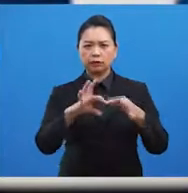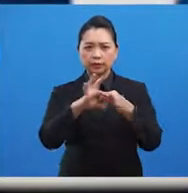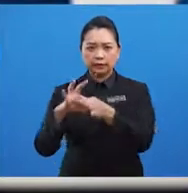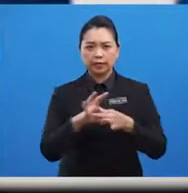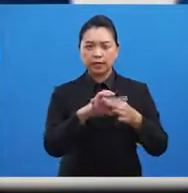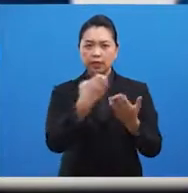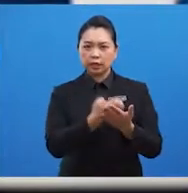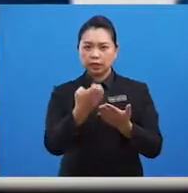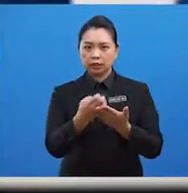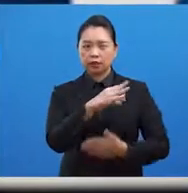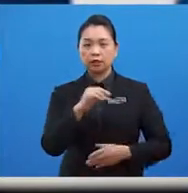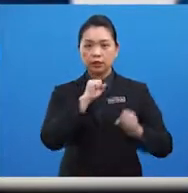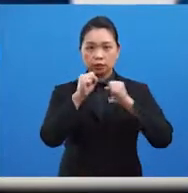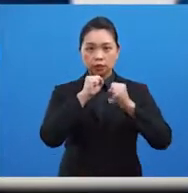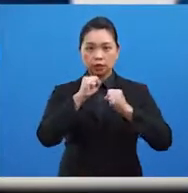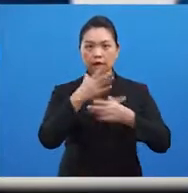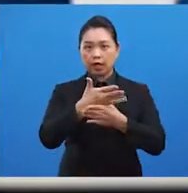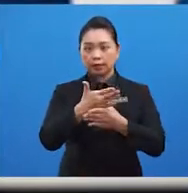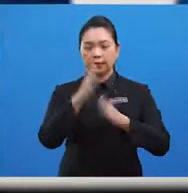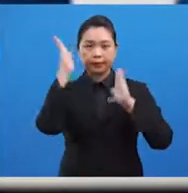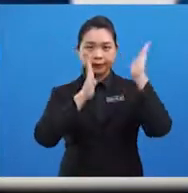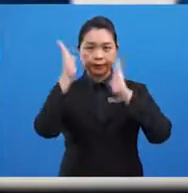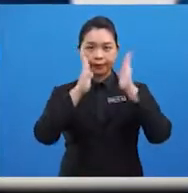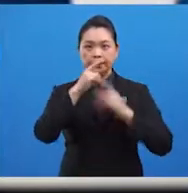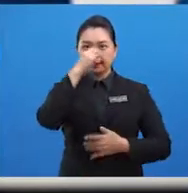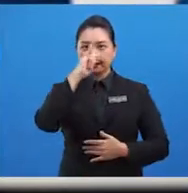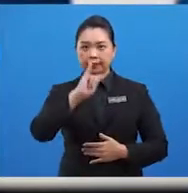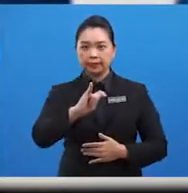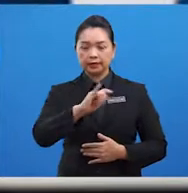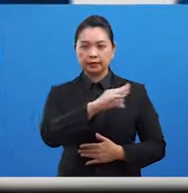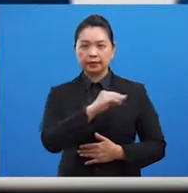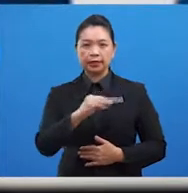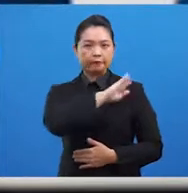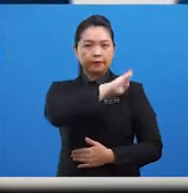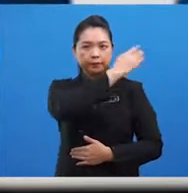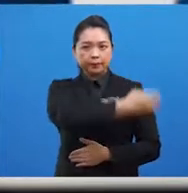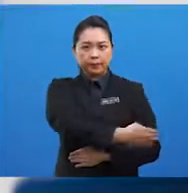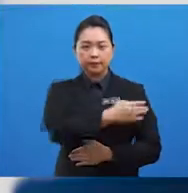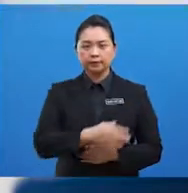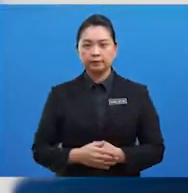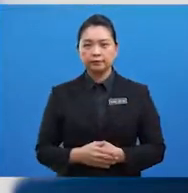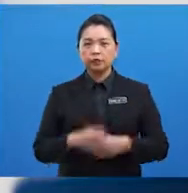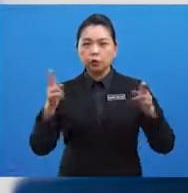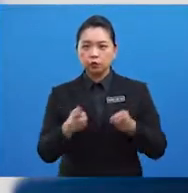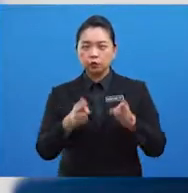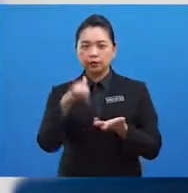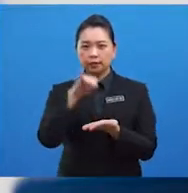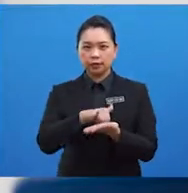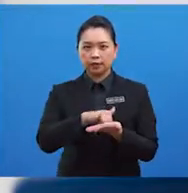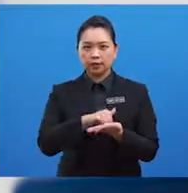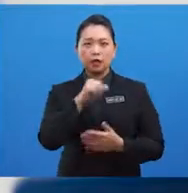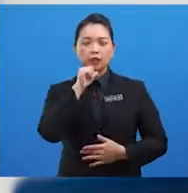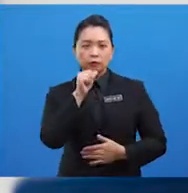dan sosial antara Malaysia, Thailand dan Filipina. Usaha tersebut